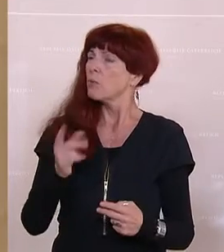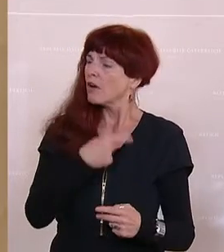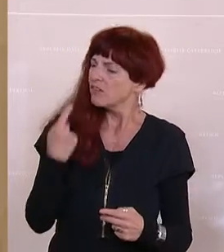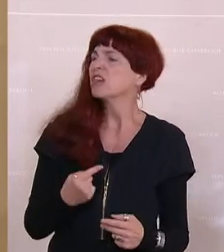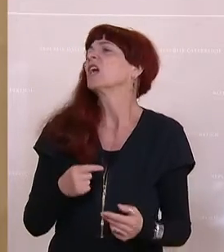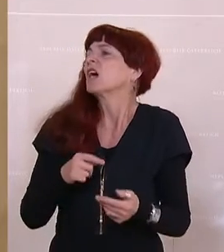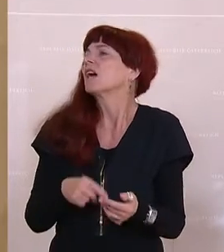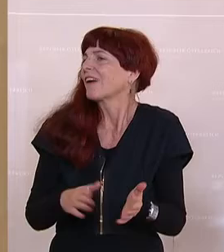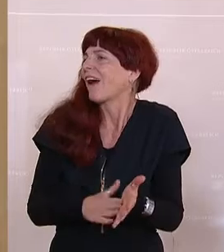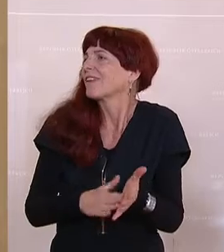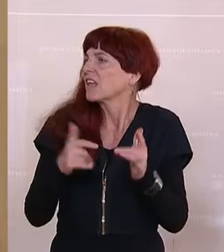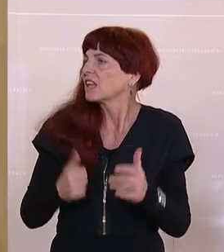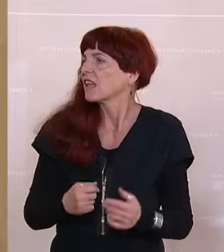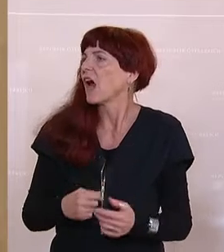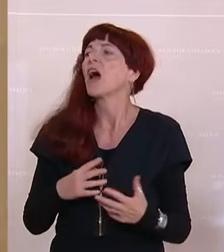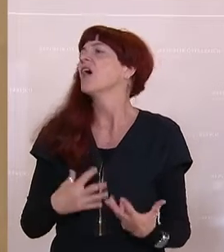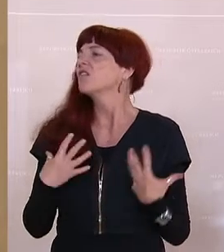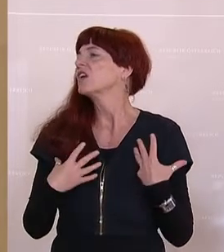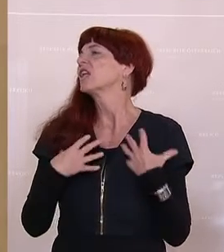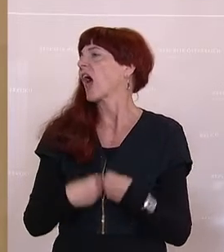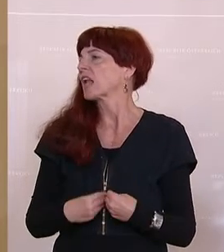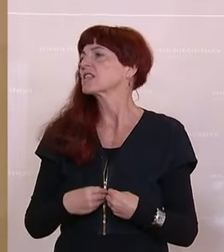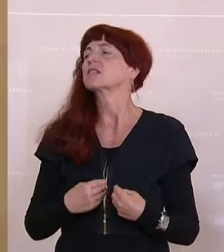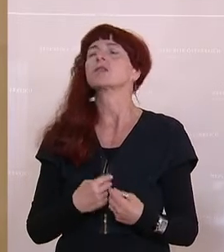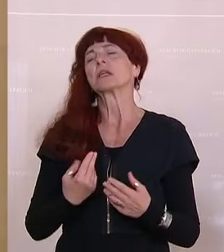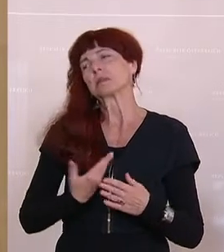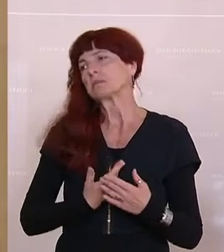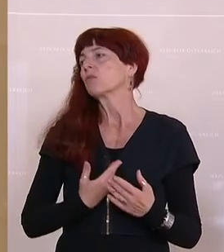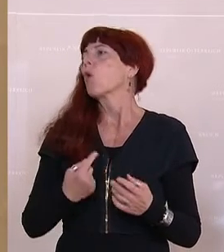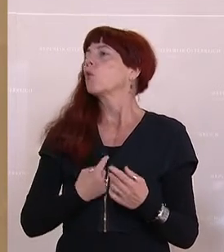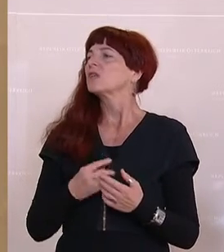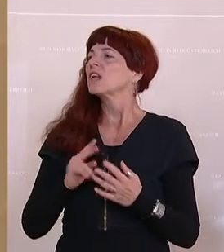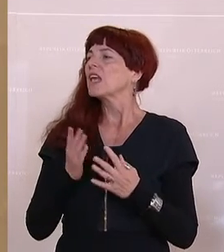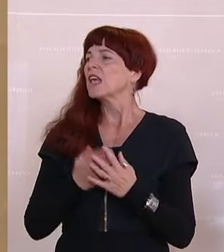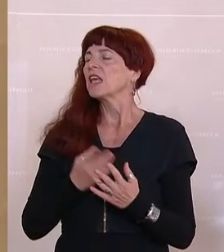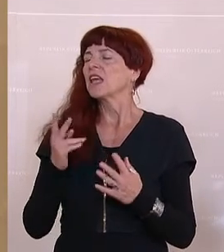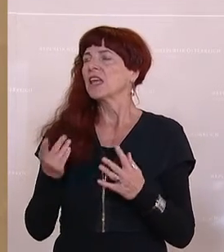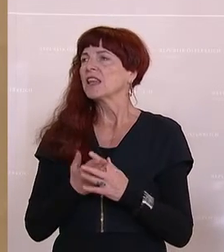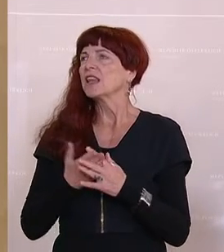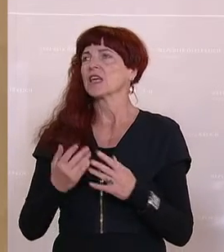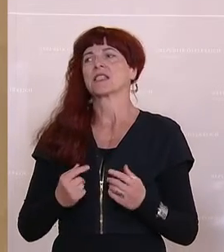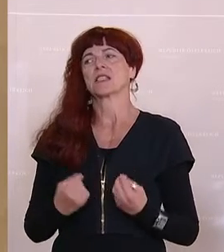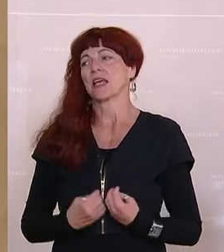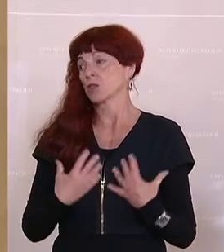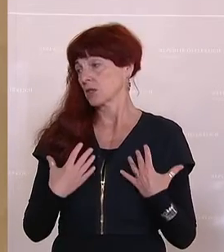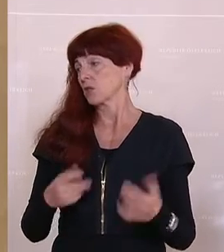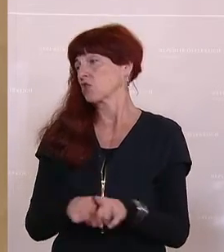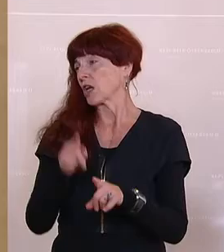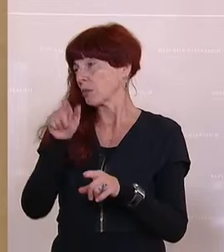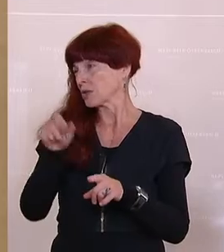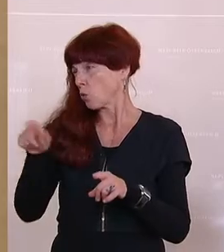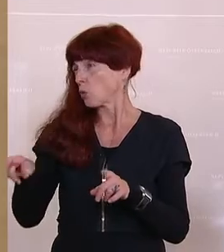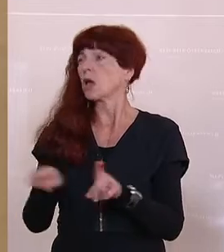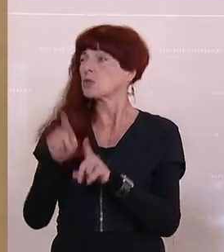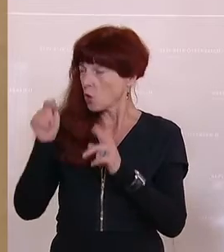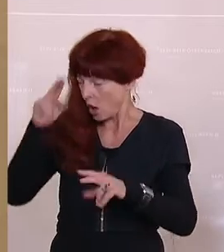und intersexuelle Personen endlich auch im Melderegister als solche anerkannt werden und dementsprechend auch den Respekt bekommen,